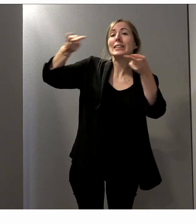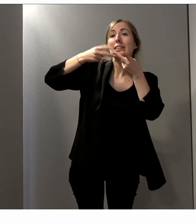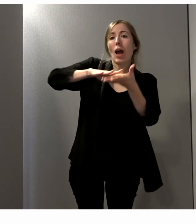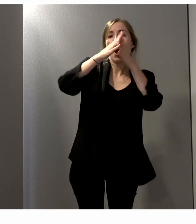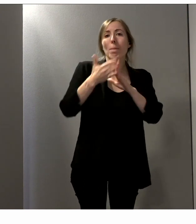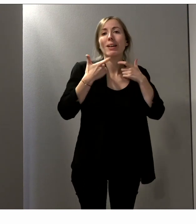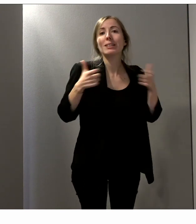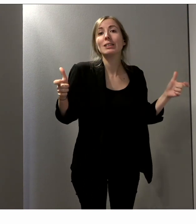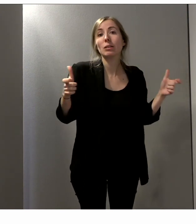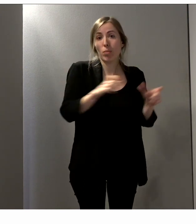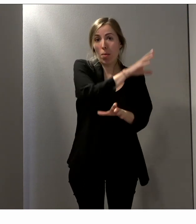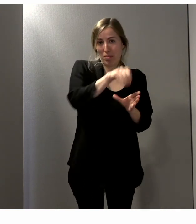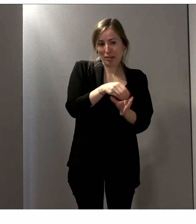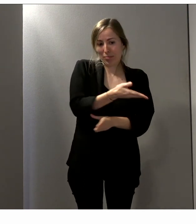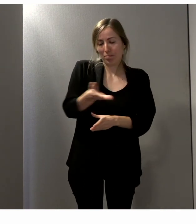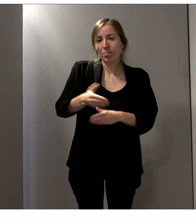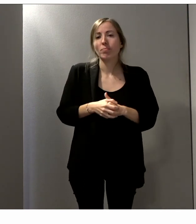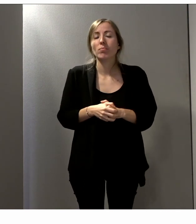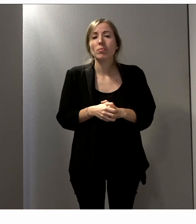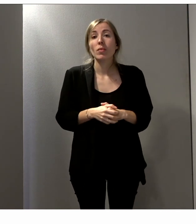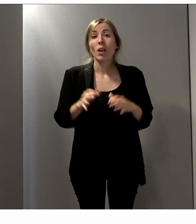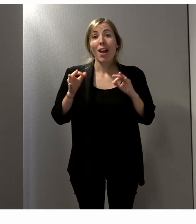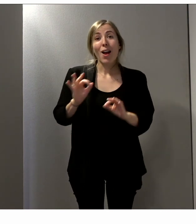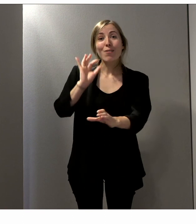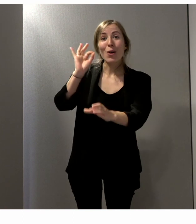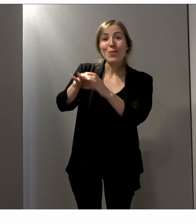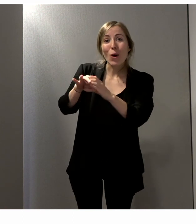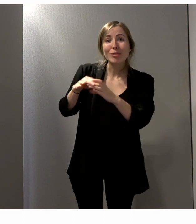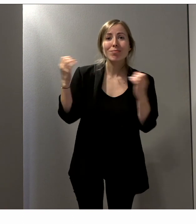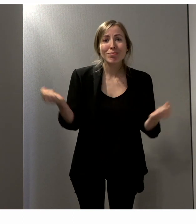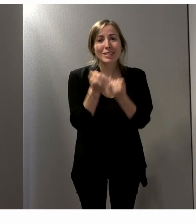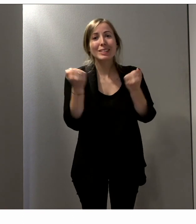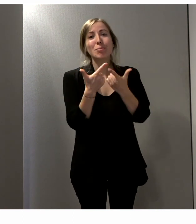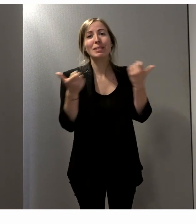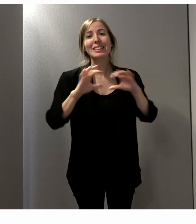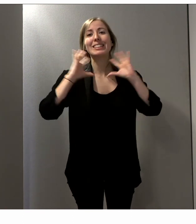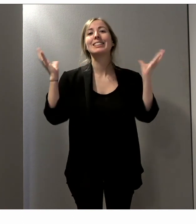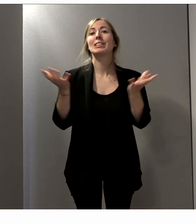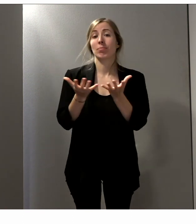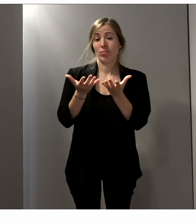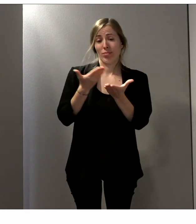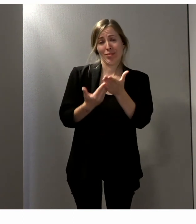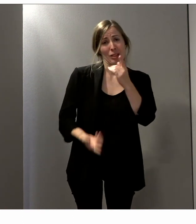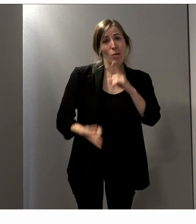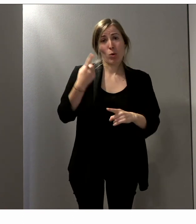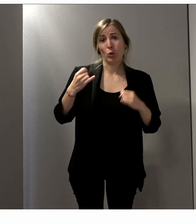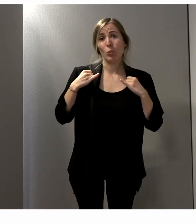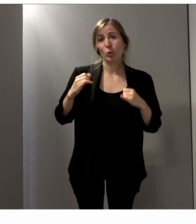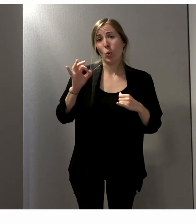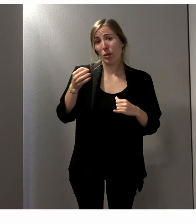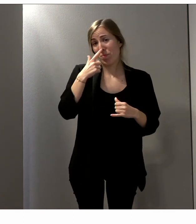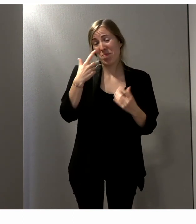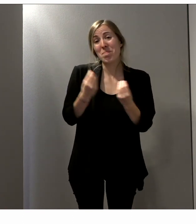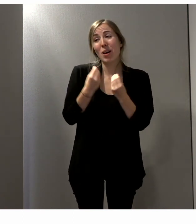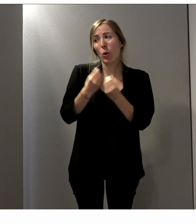Et donc, pour ce qu'il est du vote et des élections, c'est quelque chose qui est très important, mais qui n malheureusement pas